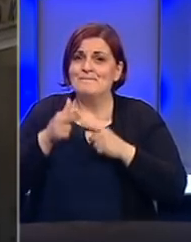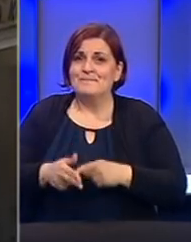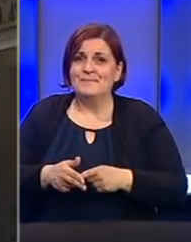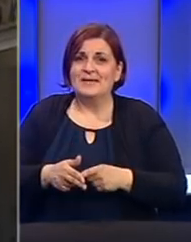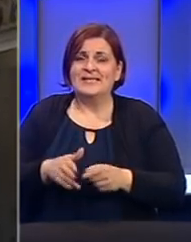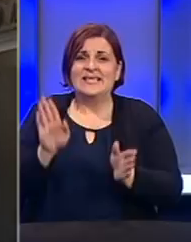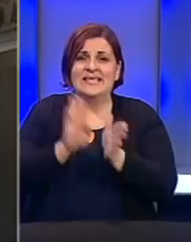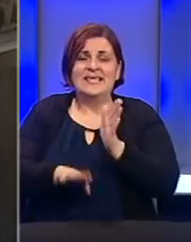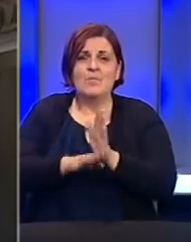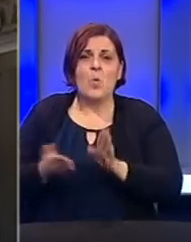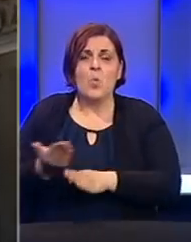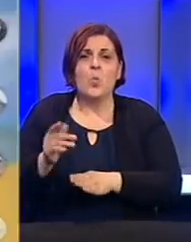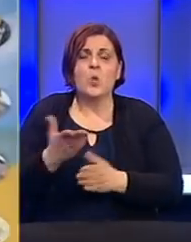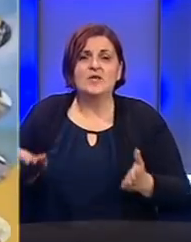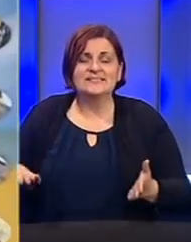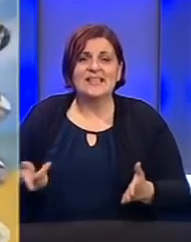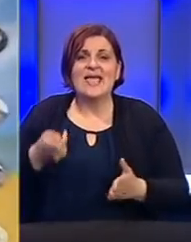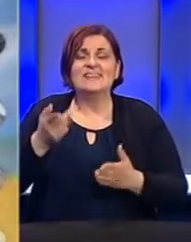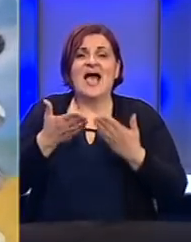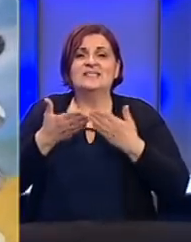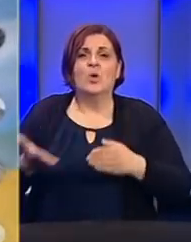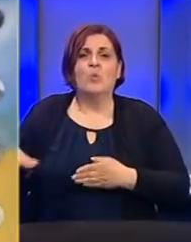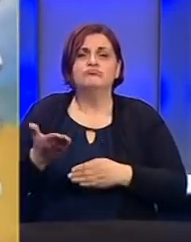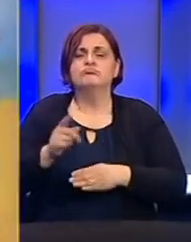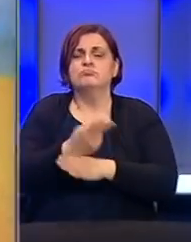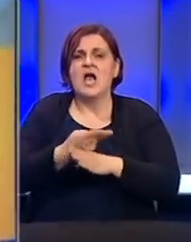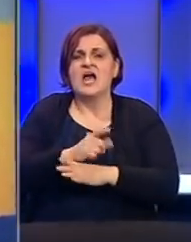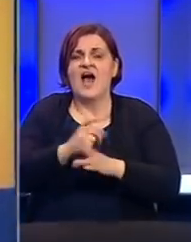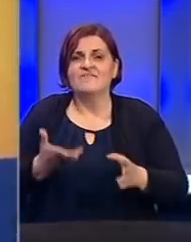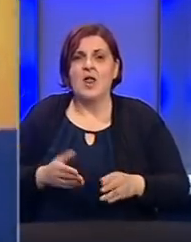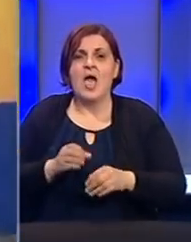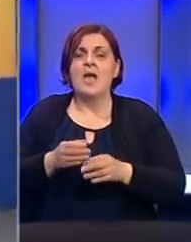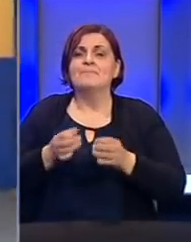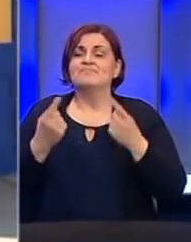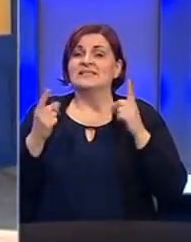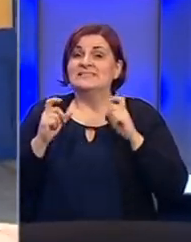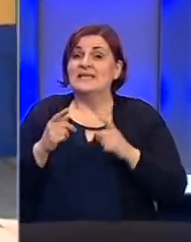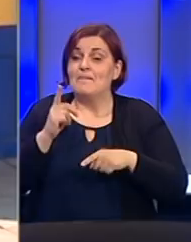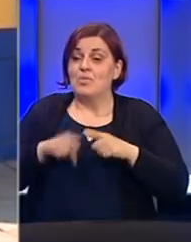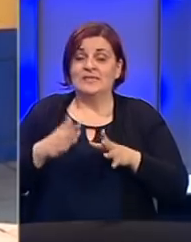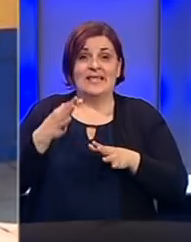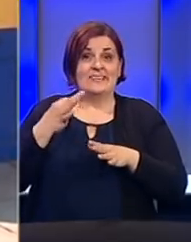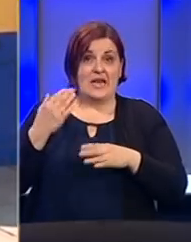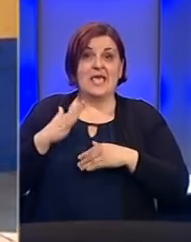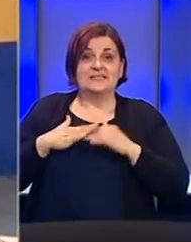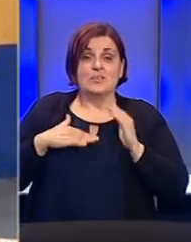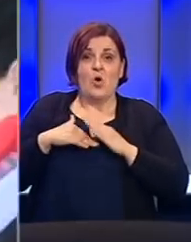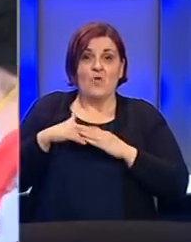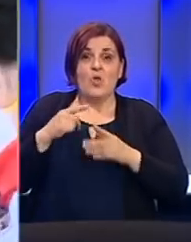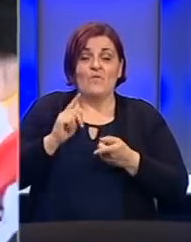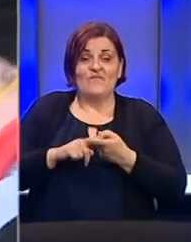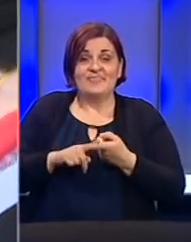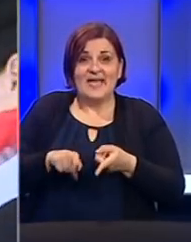diskriminacijom ugostitelja odnosno da se otvore ugostiteljski objekti. Epidemiološka slika posljednjih je dana zadovoljavajuća u